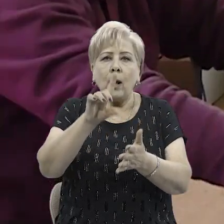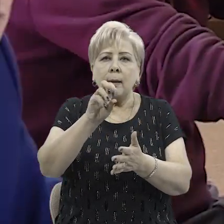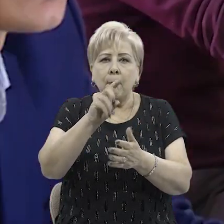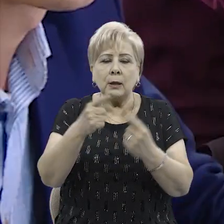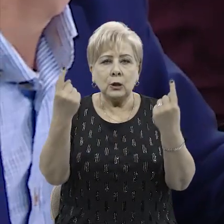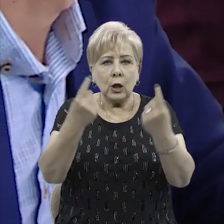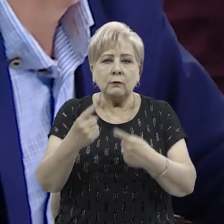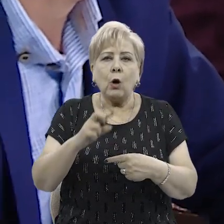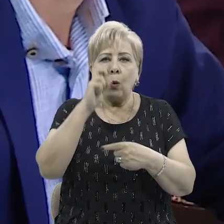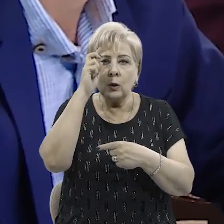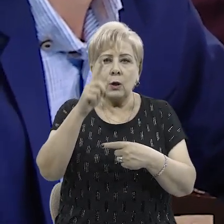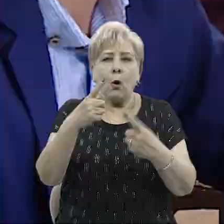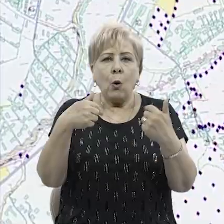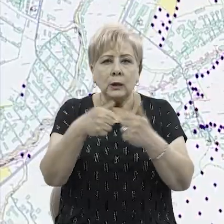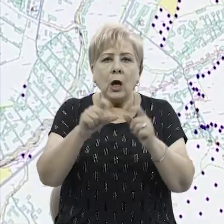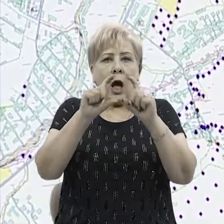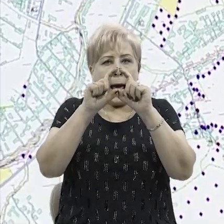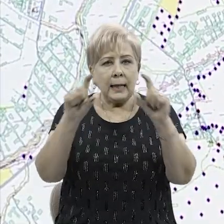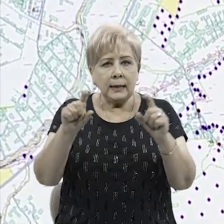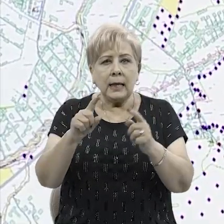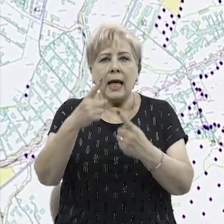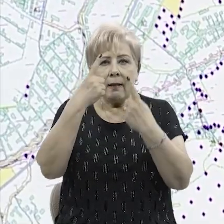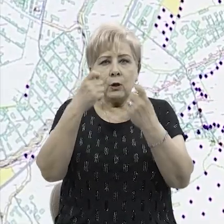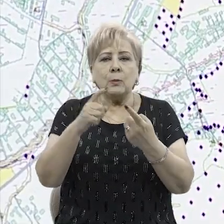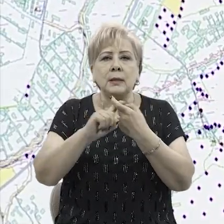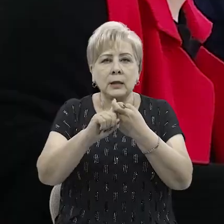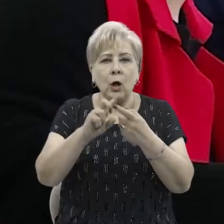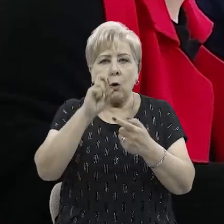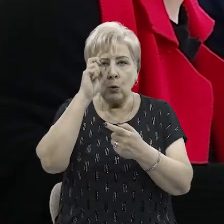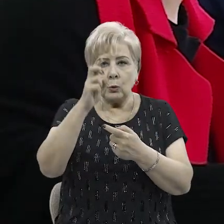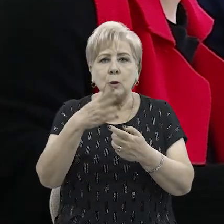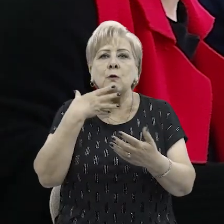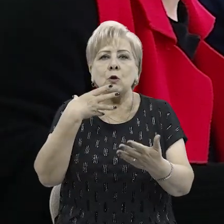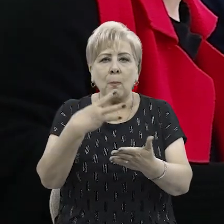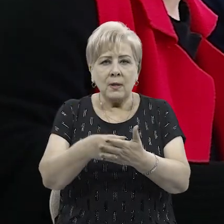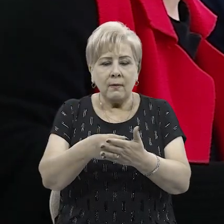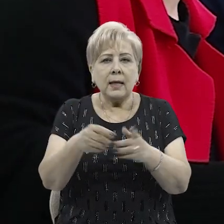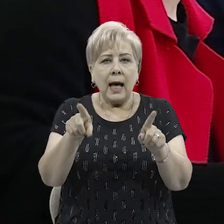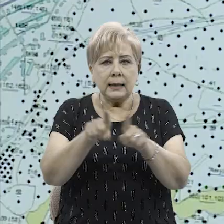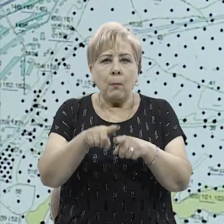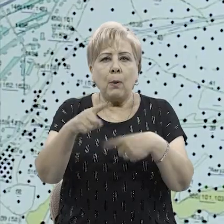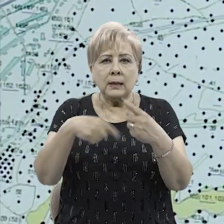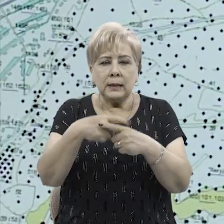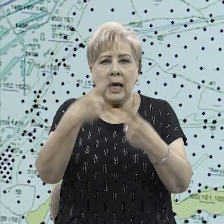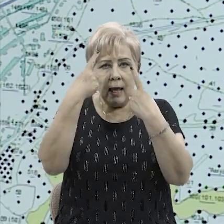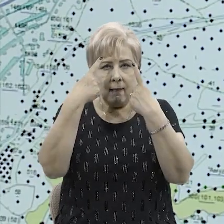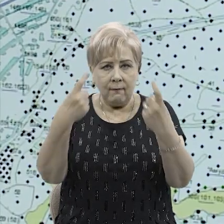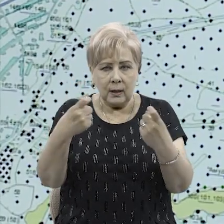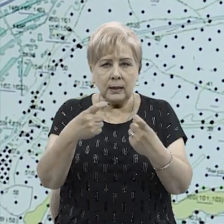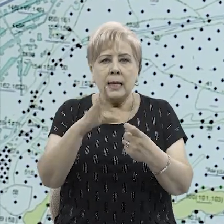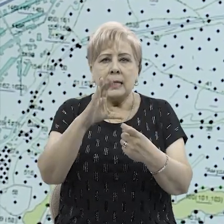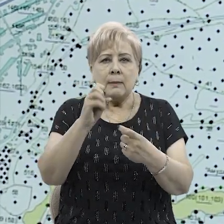соответствующих государственных органов и организаций в информационную систему «Государственная собственность», а также посредством информации,